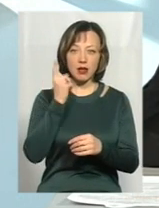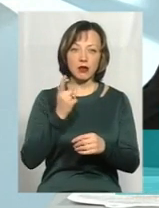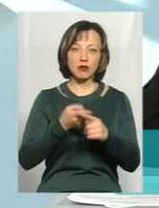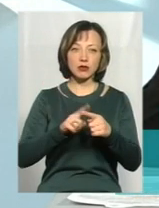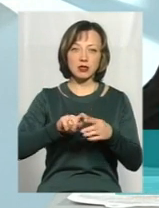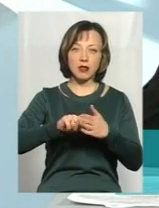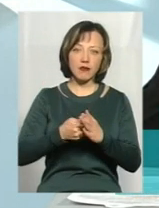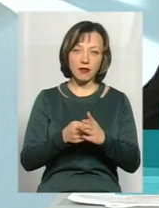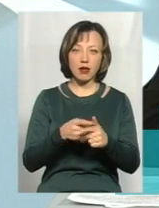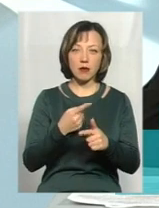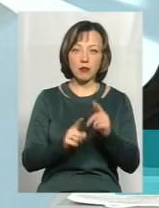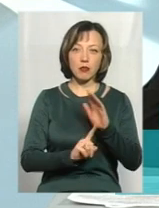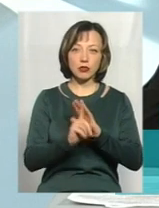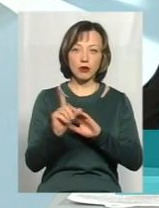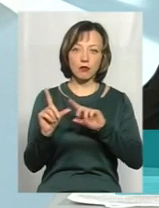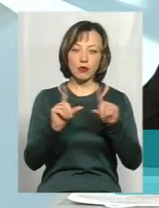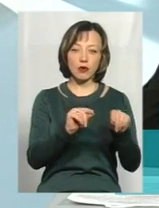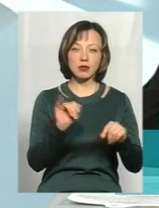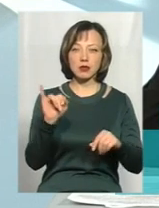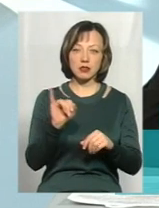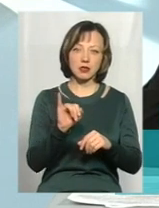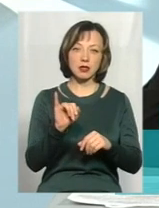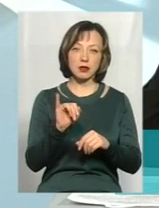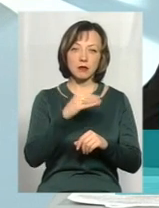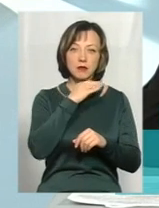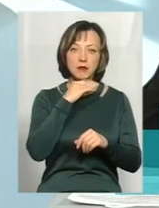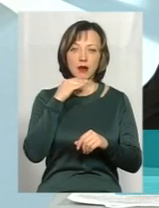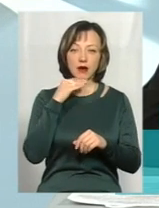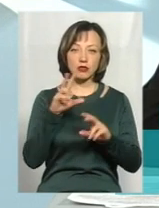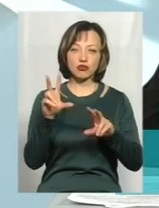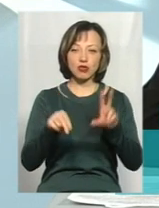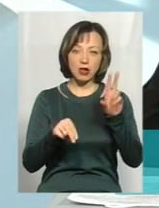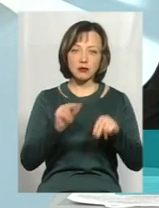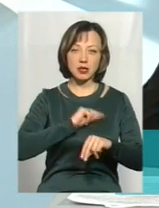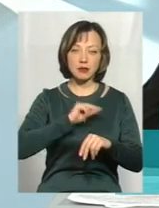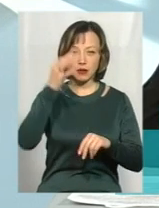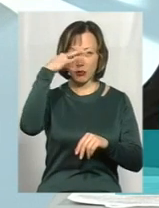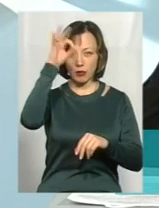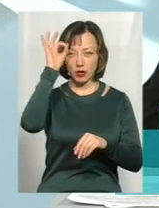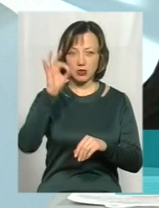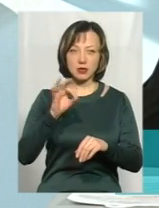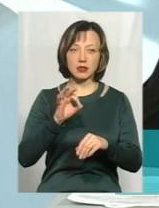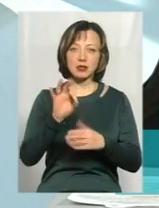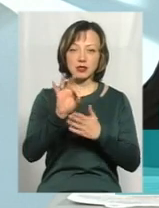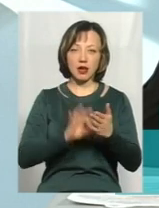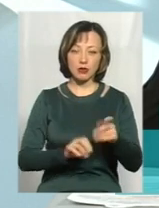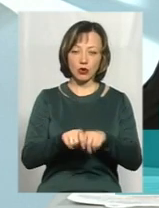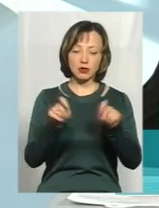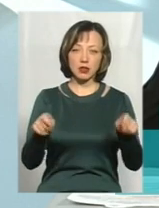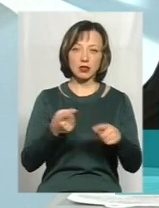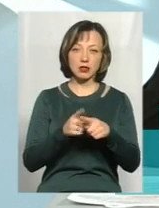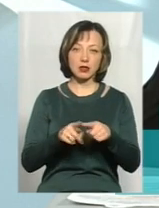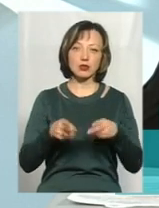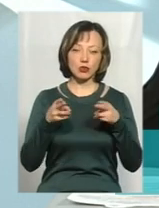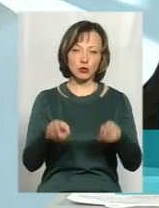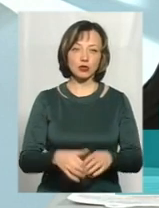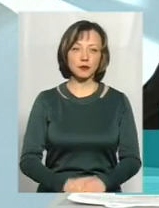завівся, чи автомобіль почав рухатись. І тоді набагато більше шансів працівників поліції за гарячими слідами розкрити даний вид